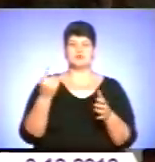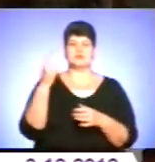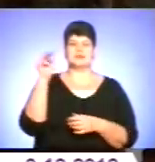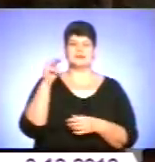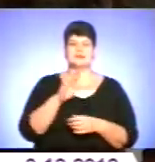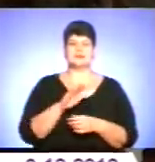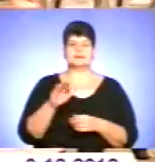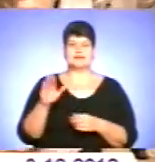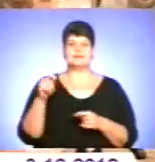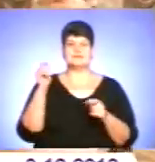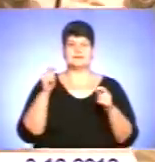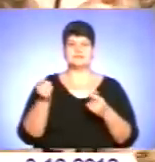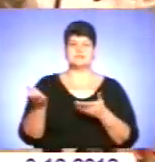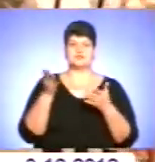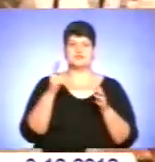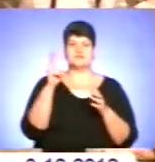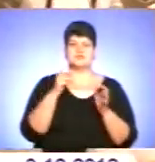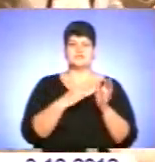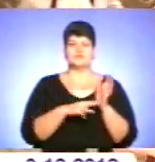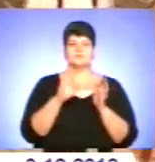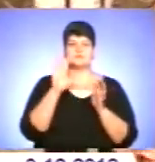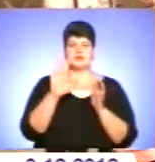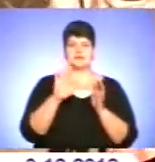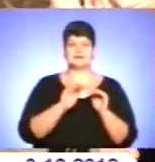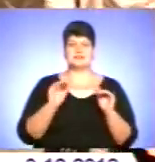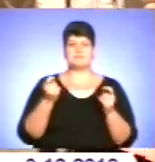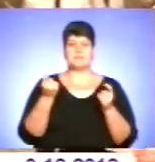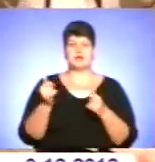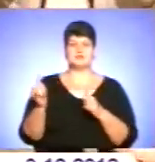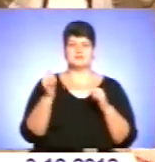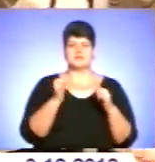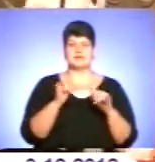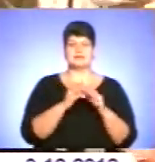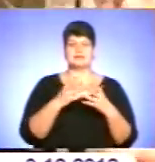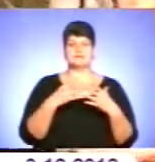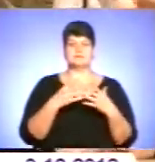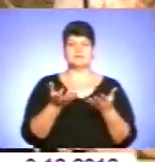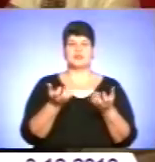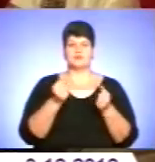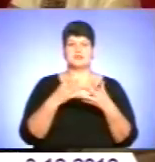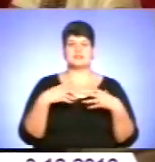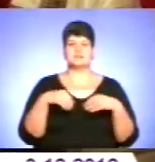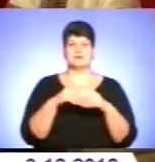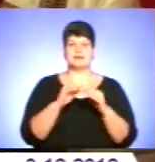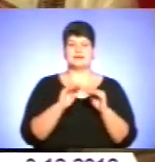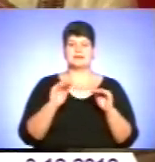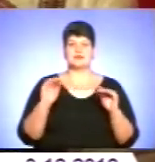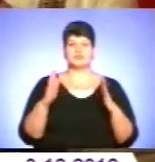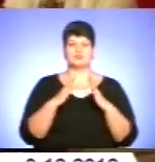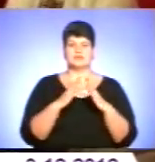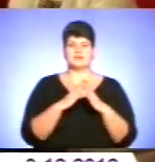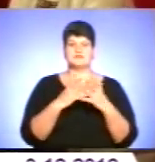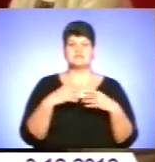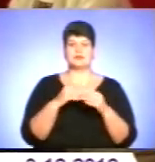На фестиваль також запрошені 285 дітей з малозабезпечених, багатодітних, прийомних сімей та дитячих будинків